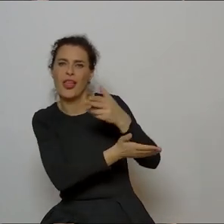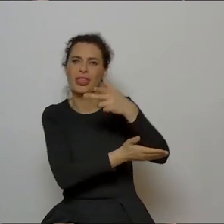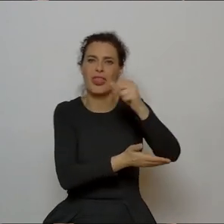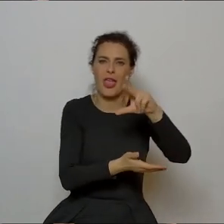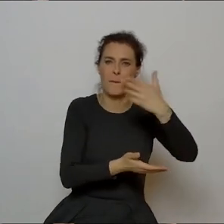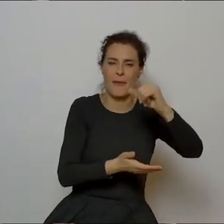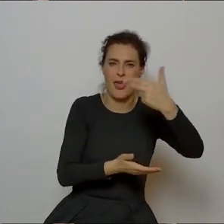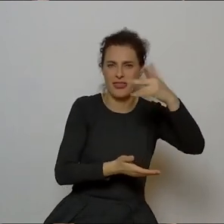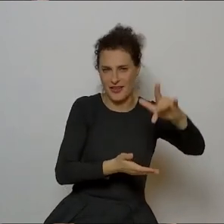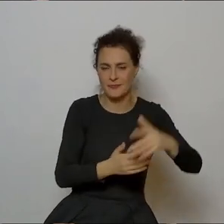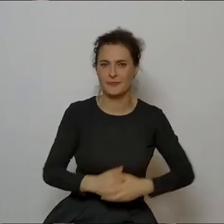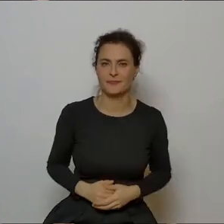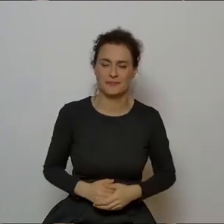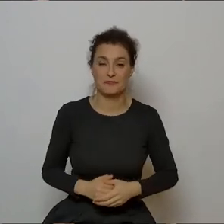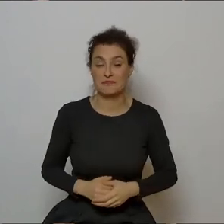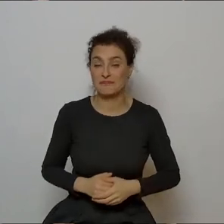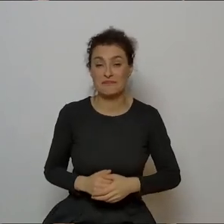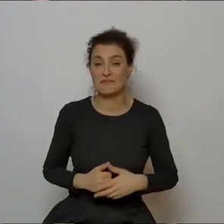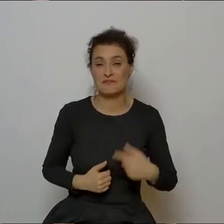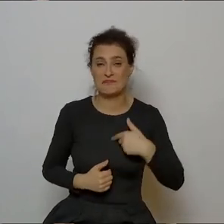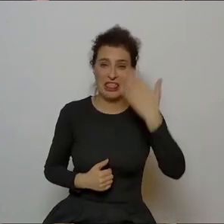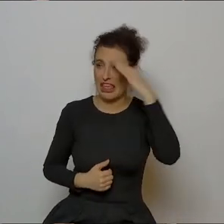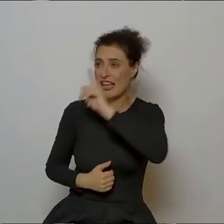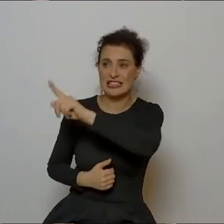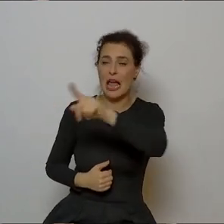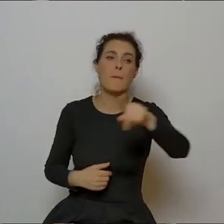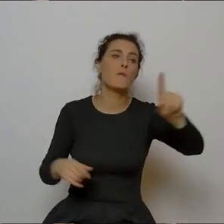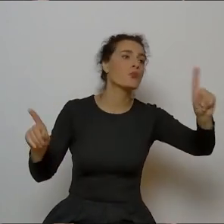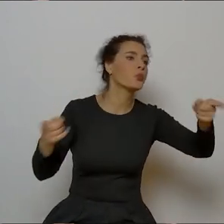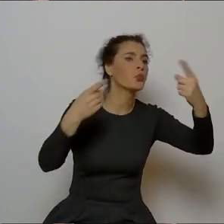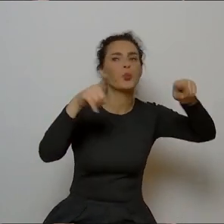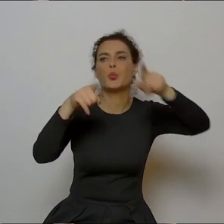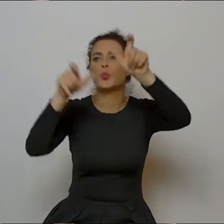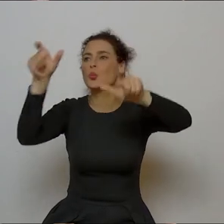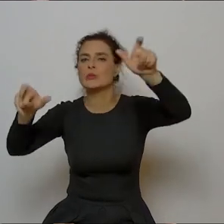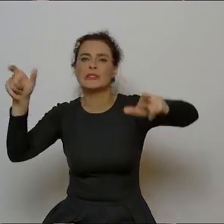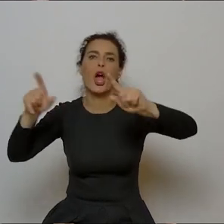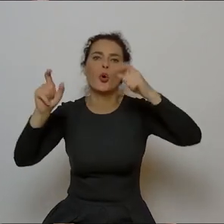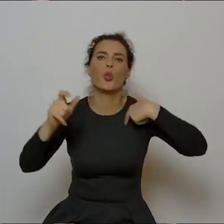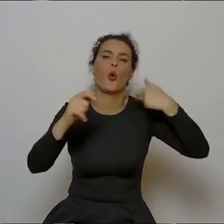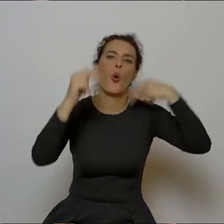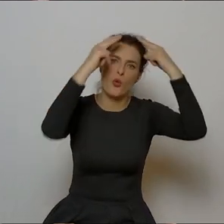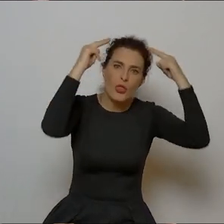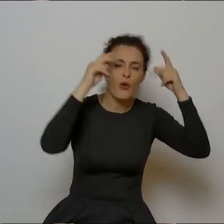że nie znam, nie znam muzyków, którzy za Norwida się biorą.